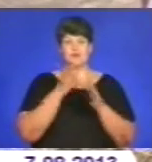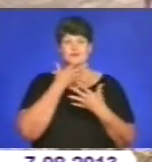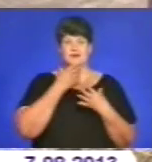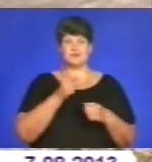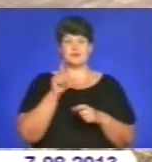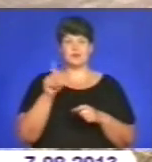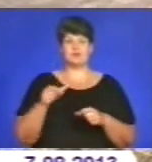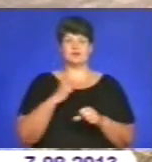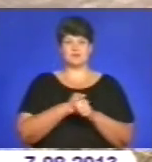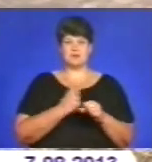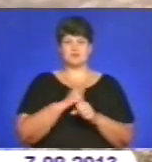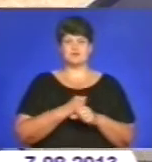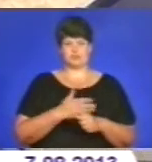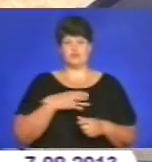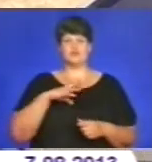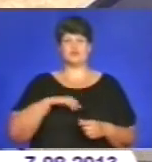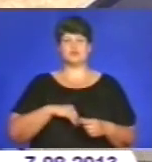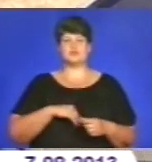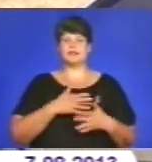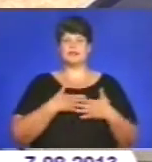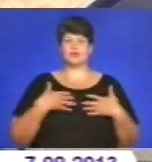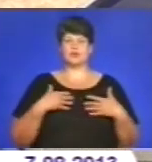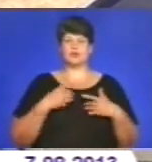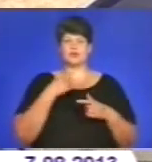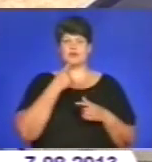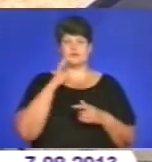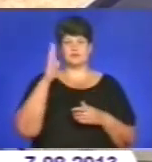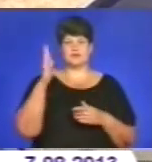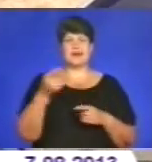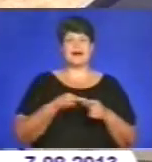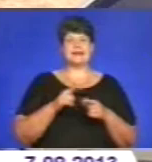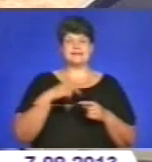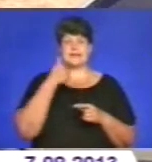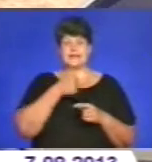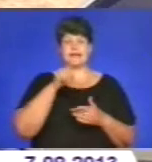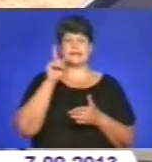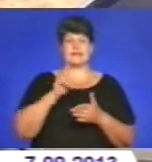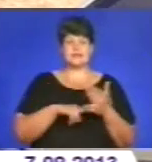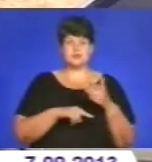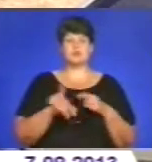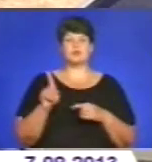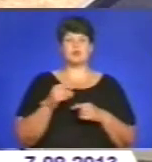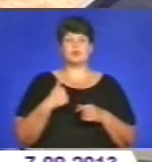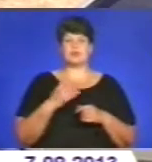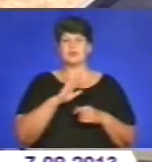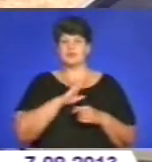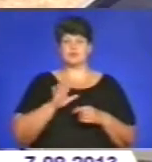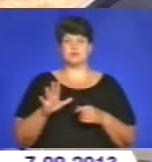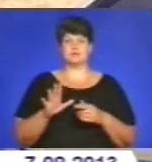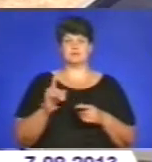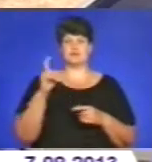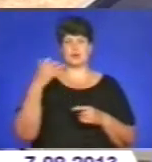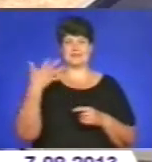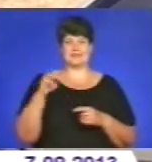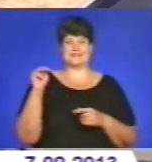працюють від душі. Не хочу забегати наперед, але цей рік, сподіваюся, що ми не будемо менше валих 150